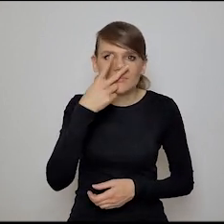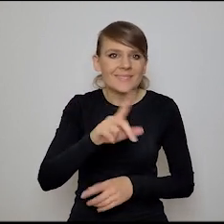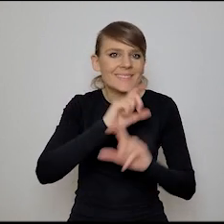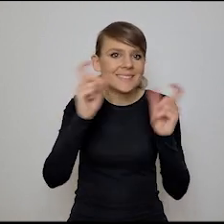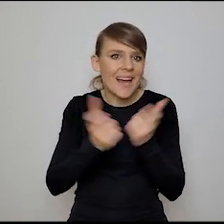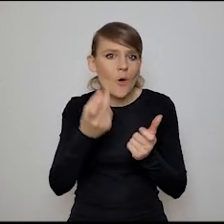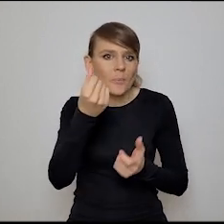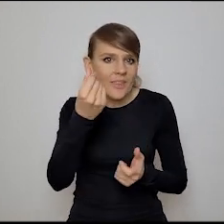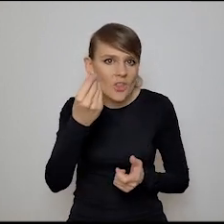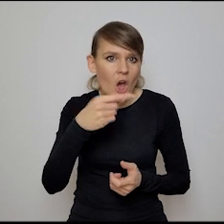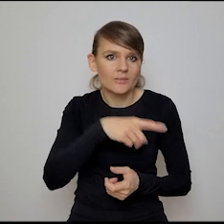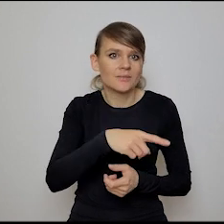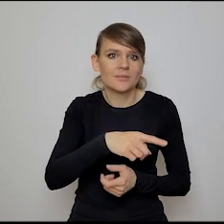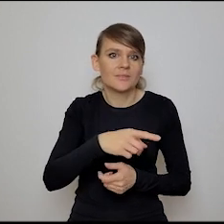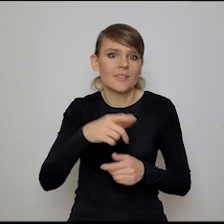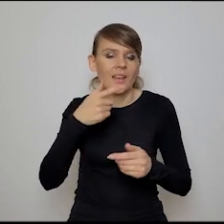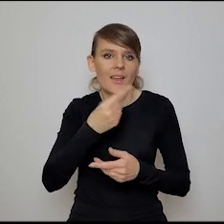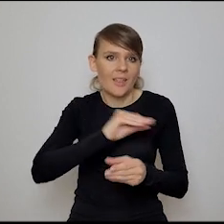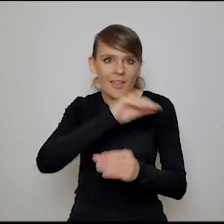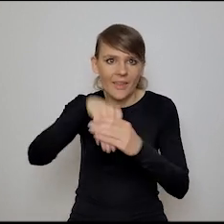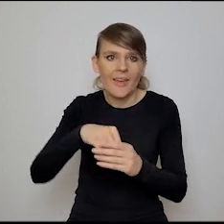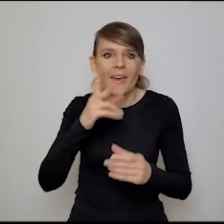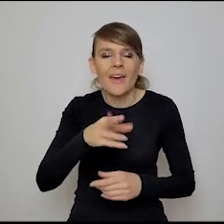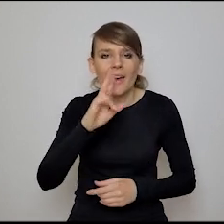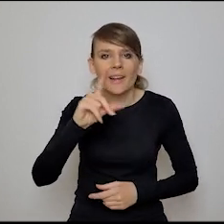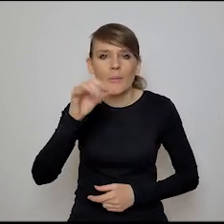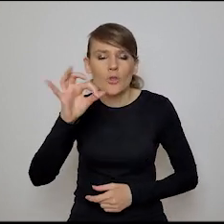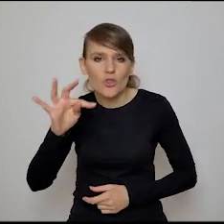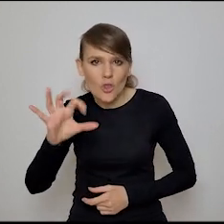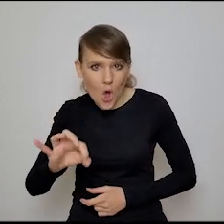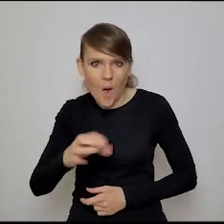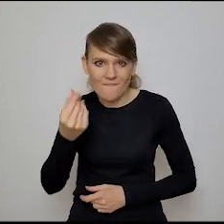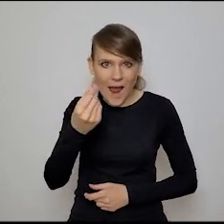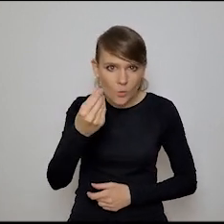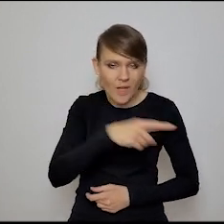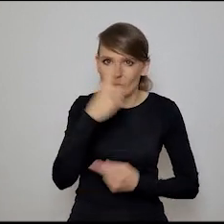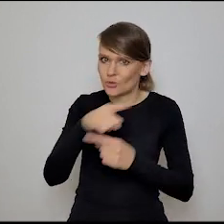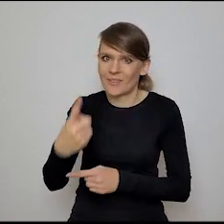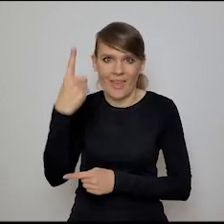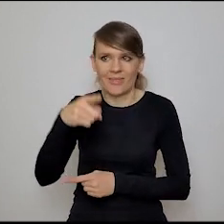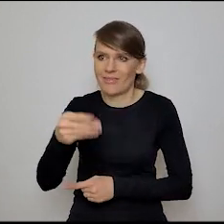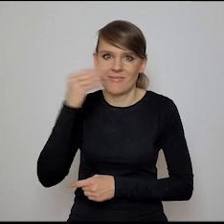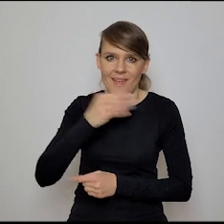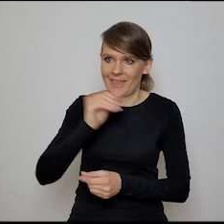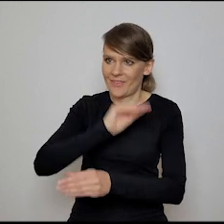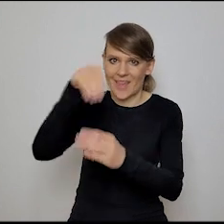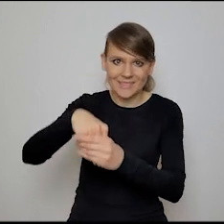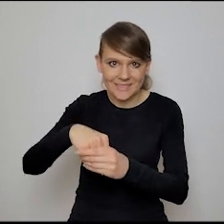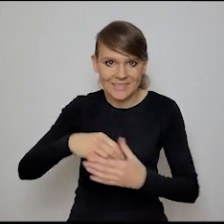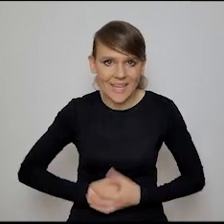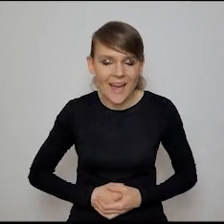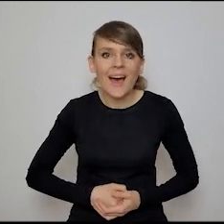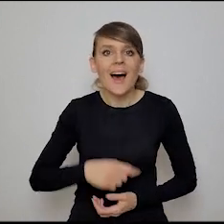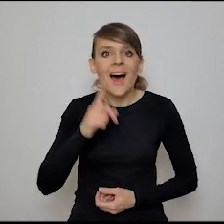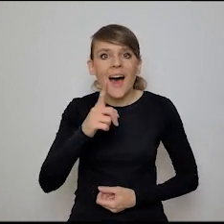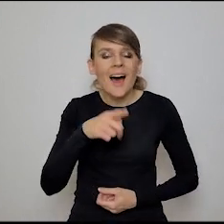całe pieniądze zainwestuje w kryptowaluty, bo uważa, że to jest jedyna sensowna inwestycja, tak? Aha. Ale wszystkie, ja na